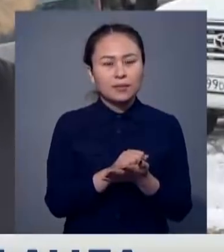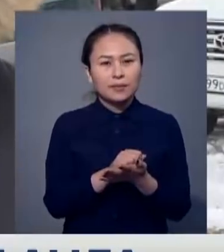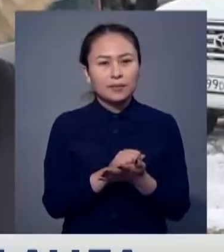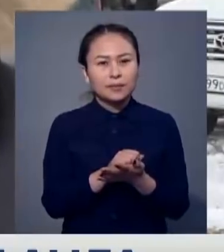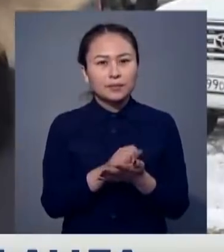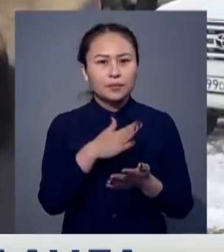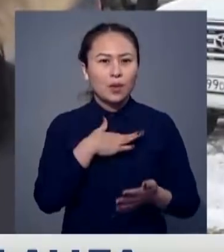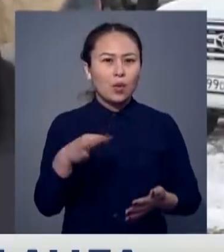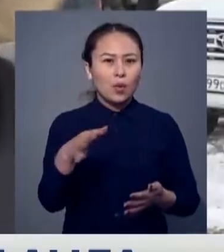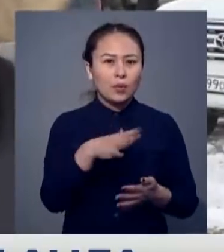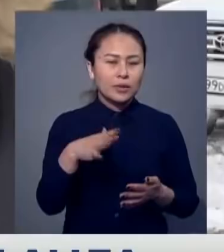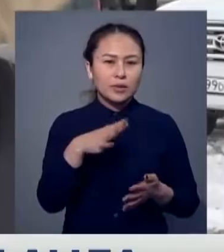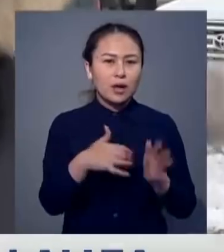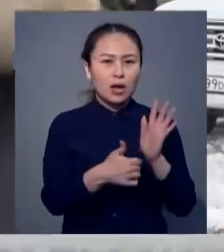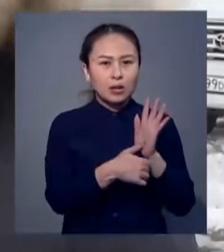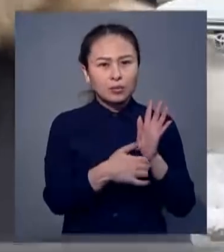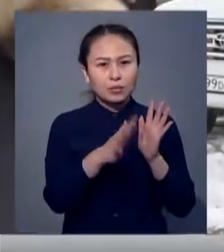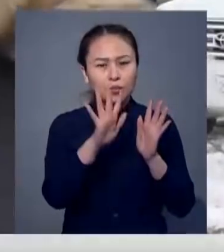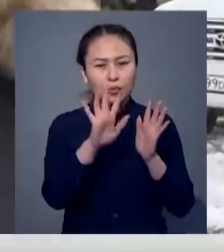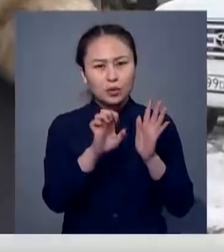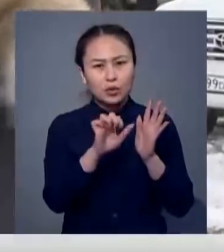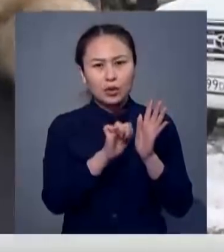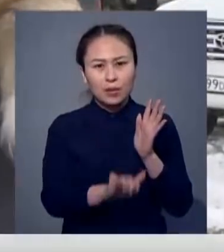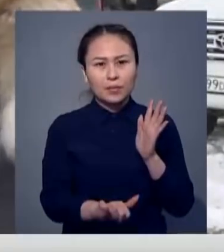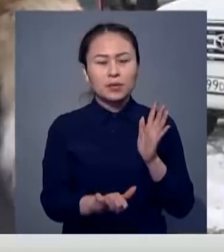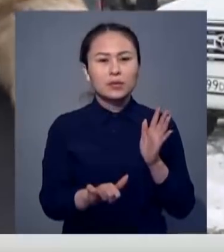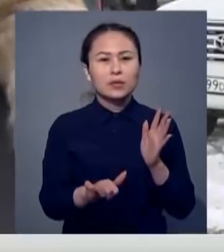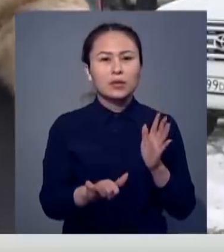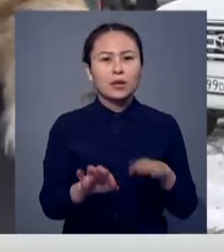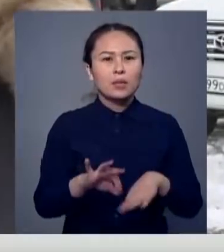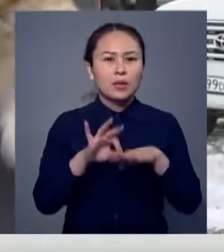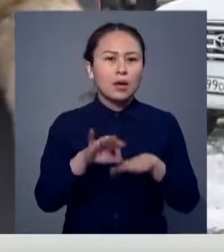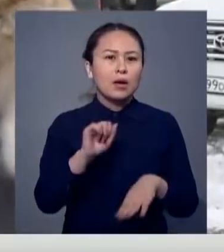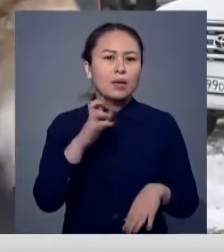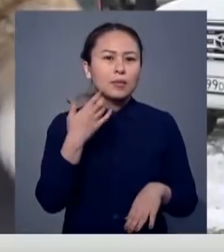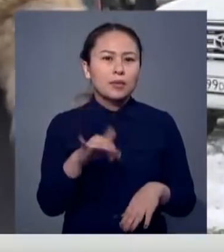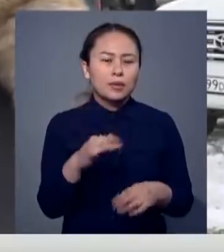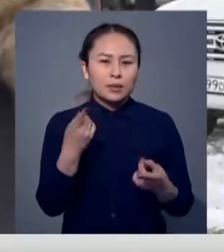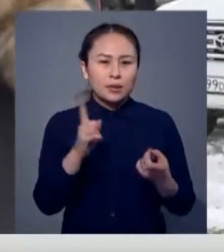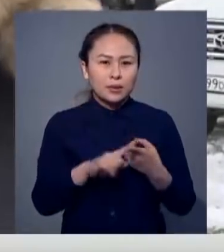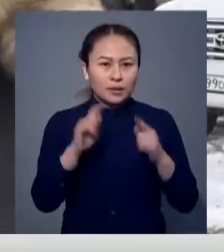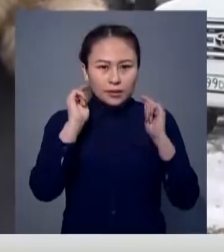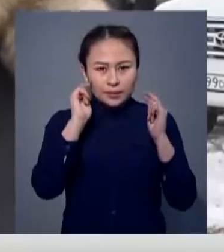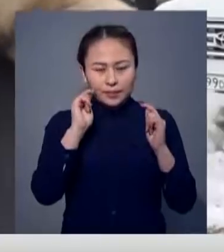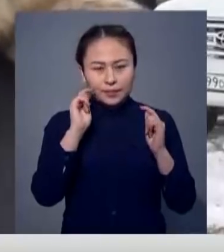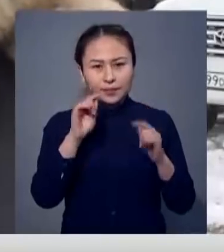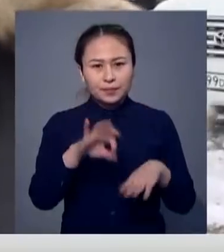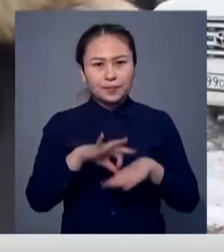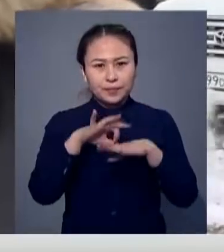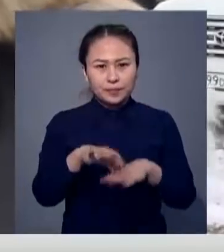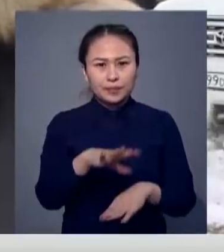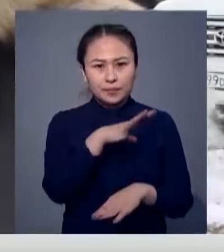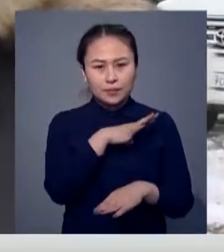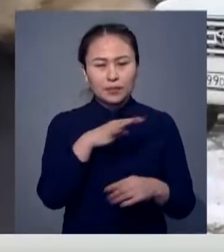облыста 600-560 үшшара осы авай тойында, авай тойының аясында өтөтін болып бекітілді.